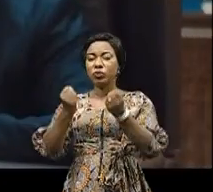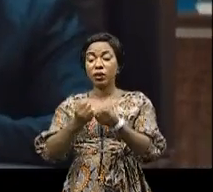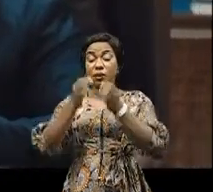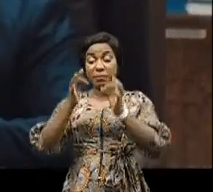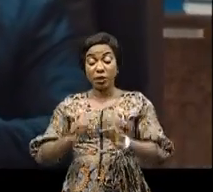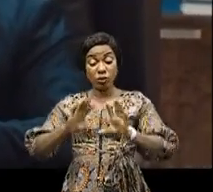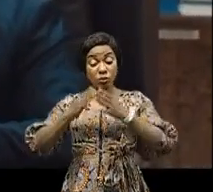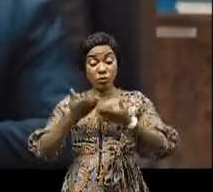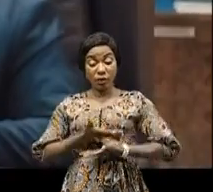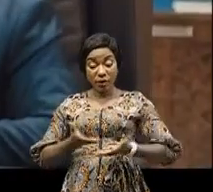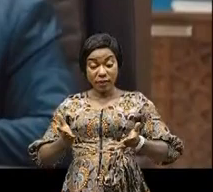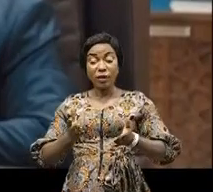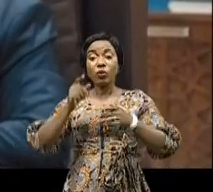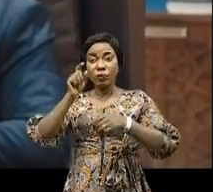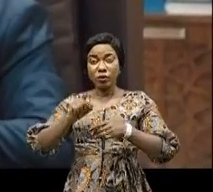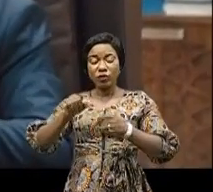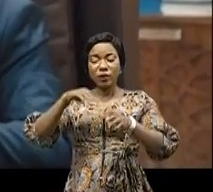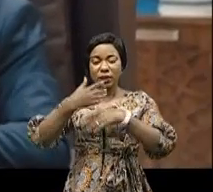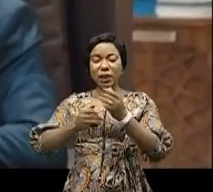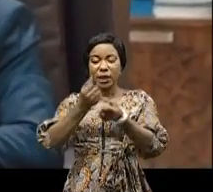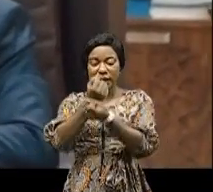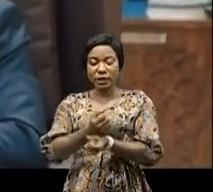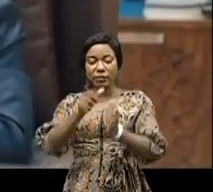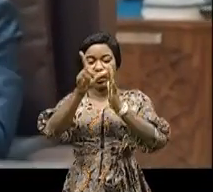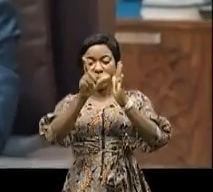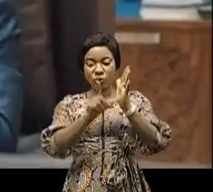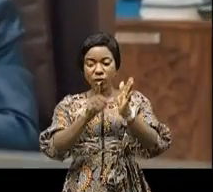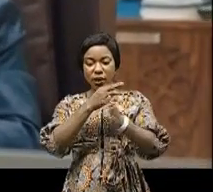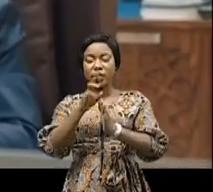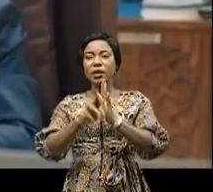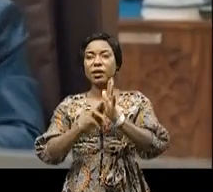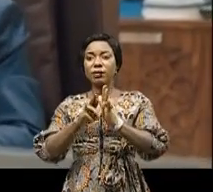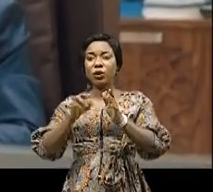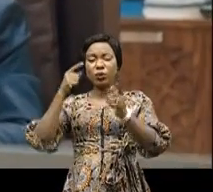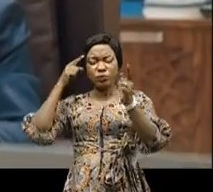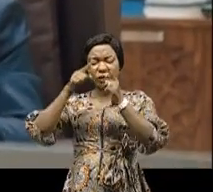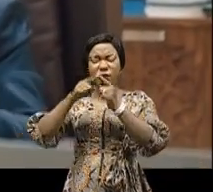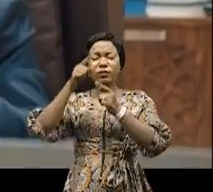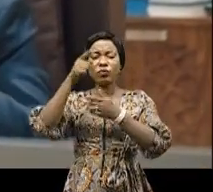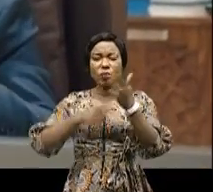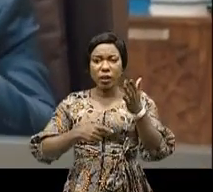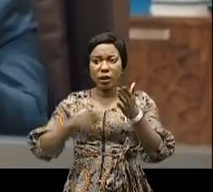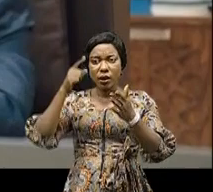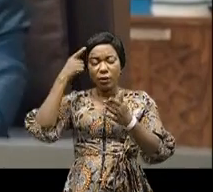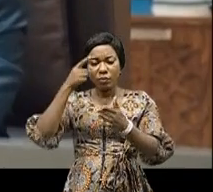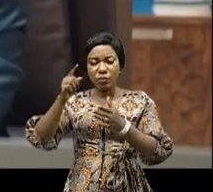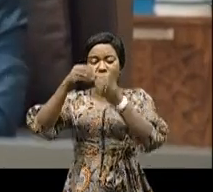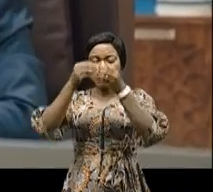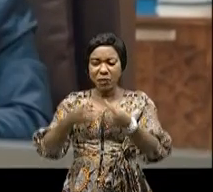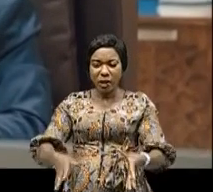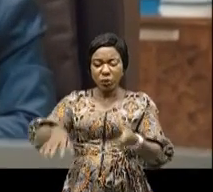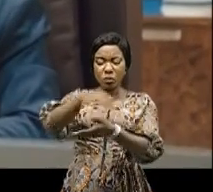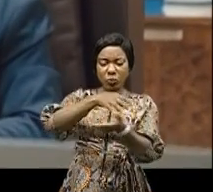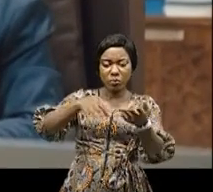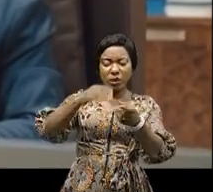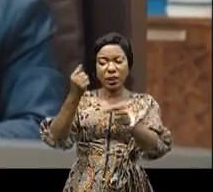grève devrait se faire selon les règles prévues à la matière et non avec un objectif délibéré dans les buts de perturber les